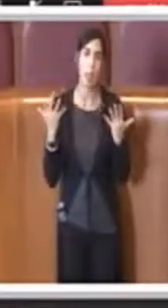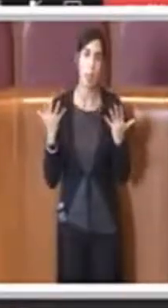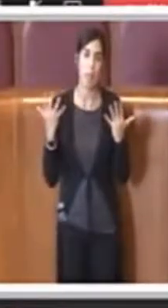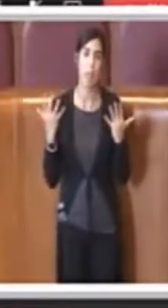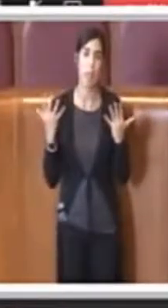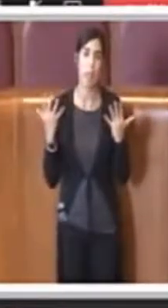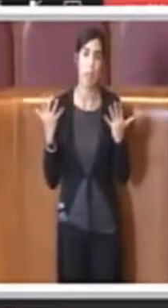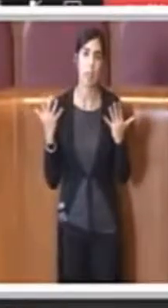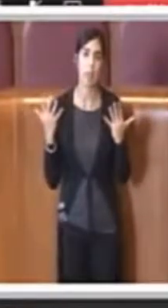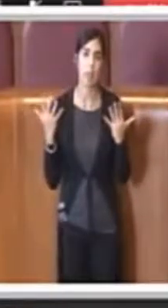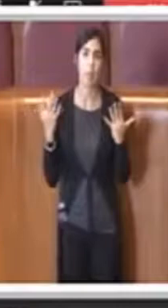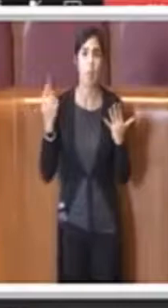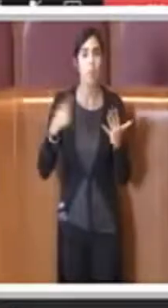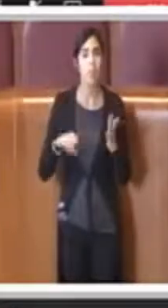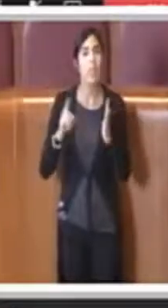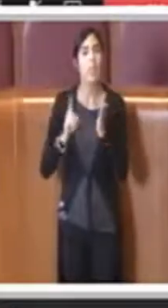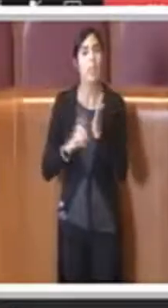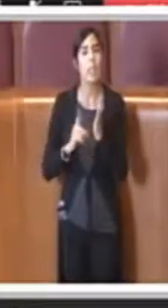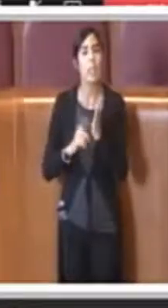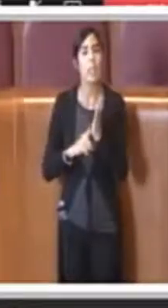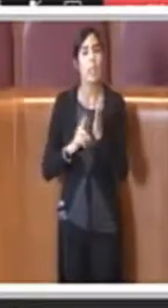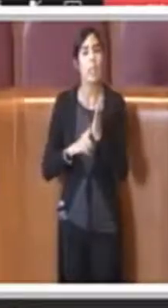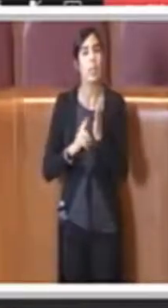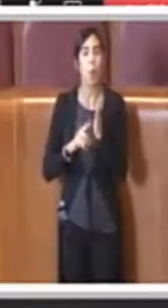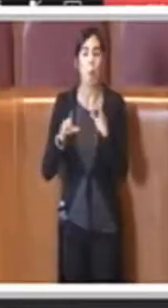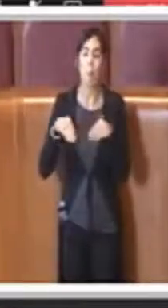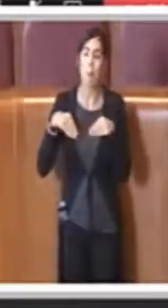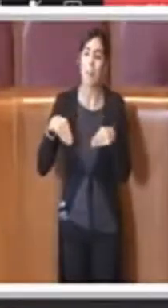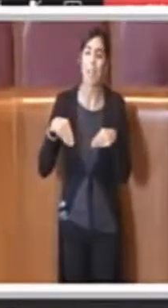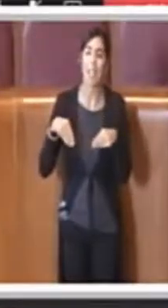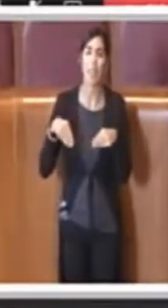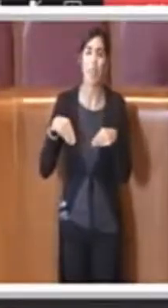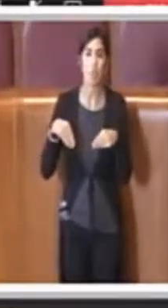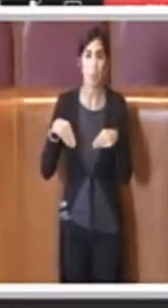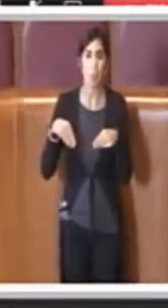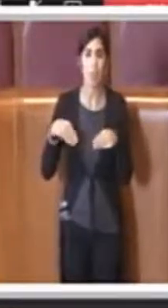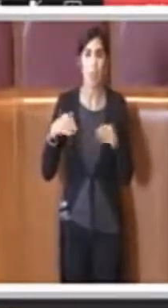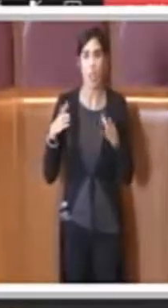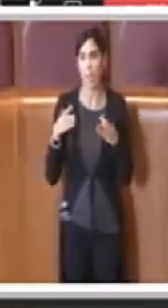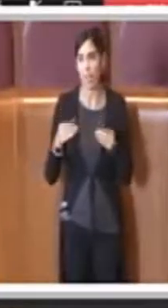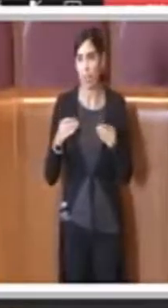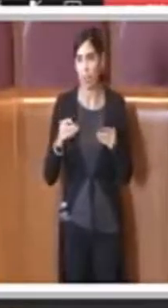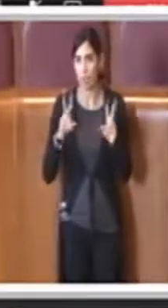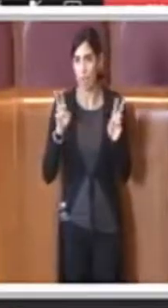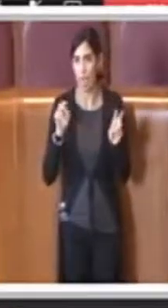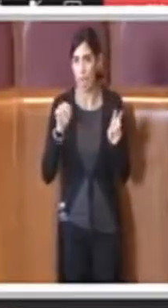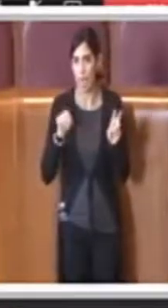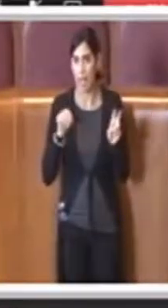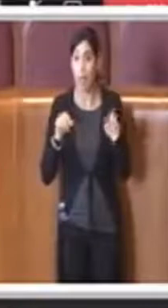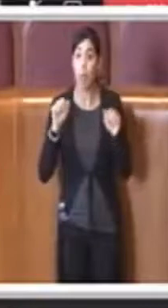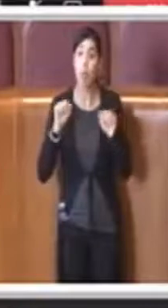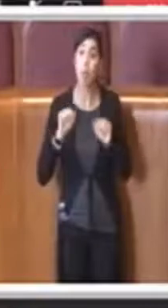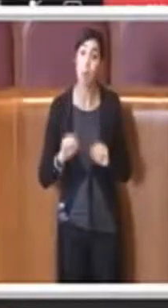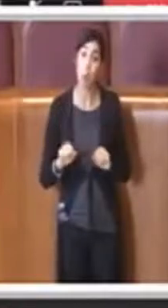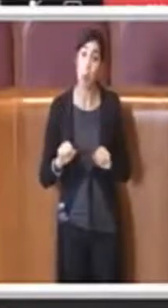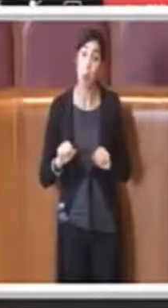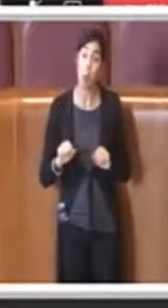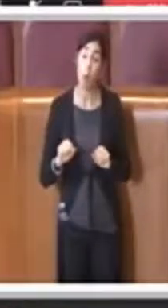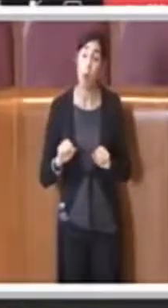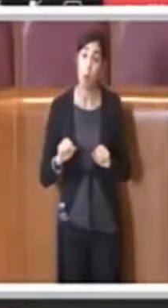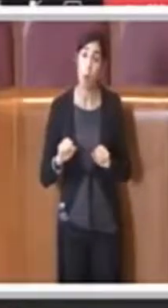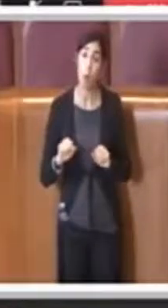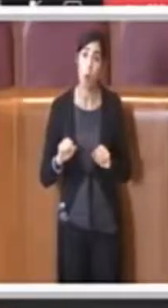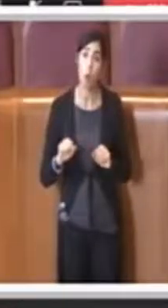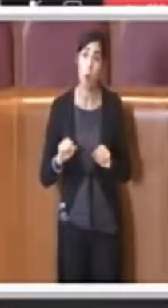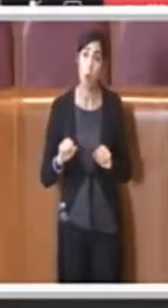diritto di partecipazione digitale potrà essere, come dire, esercitato